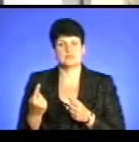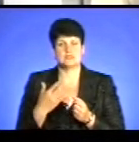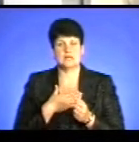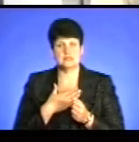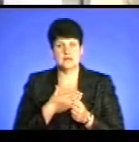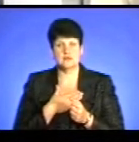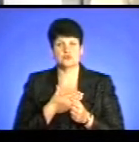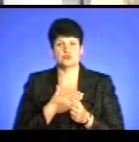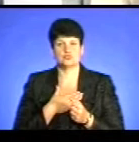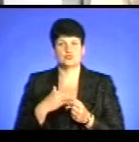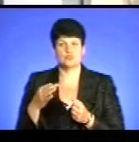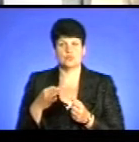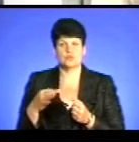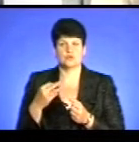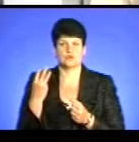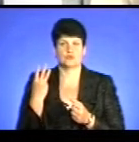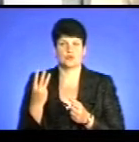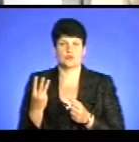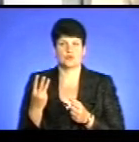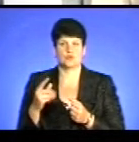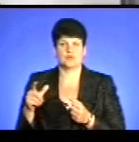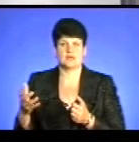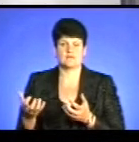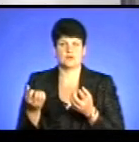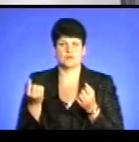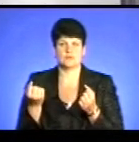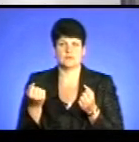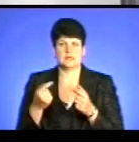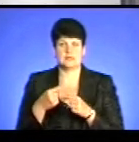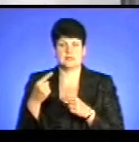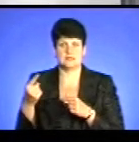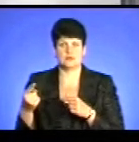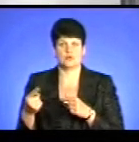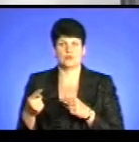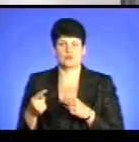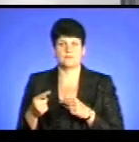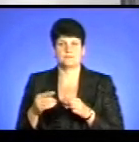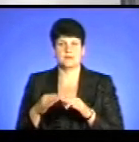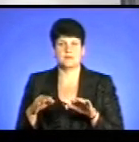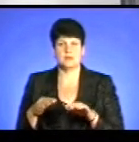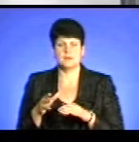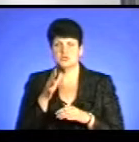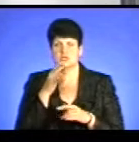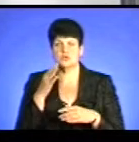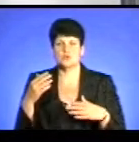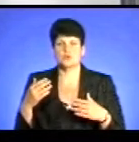нашому ставі тих трьох. Це на Дальньому працю під час купання. І